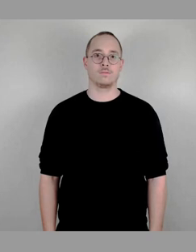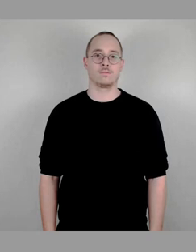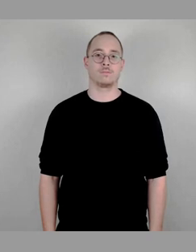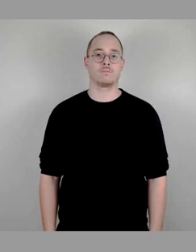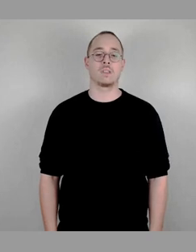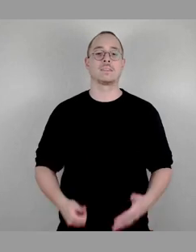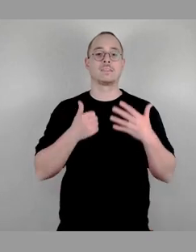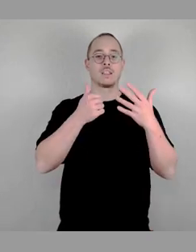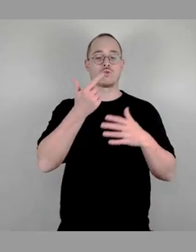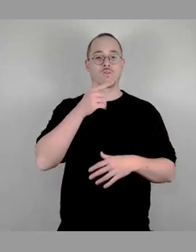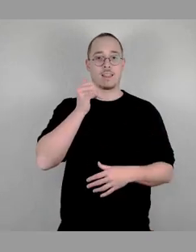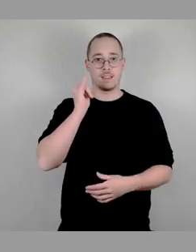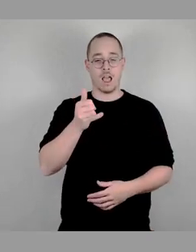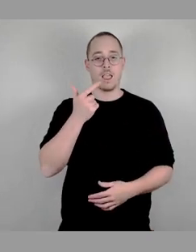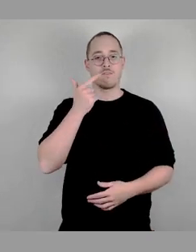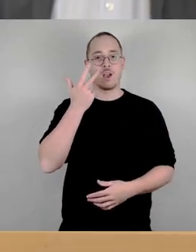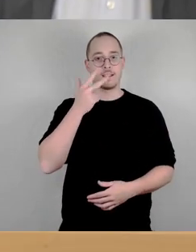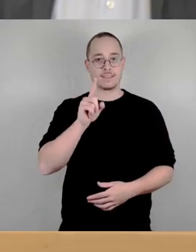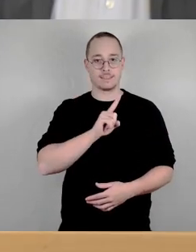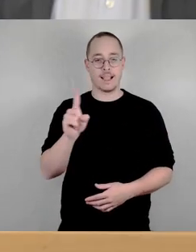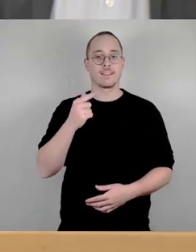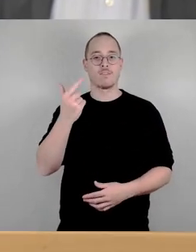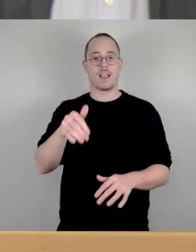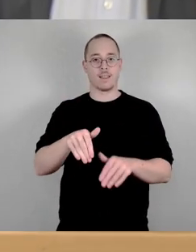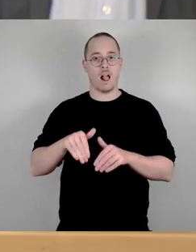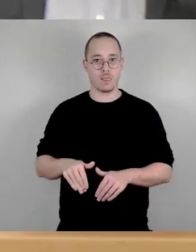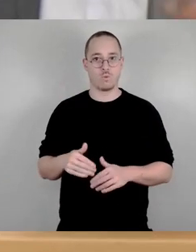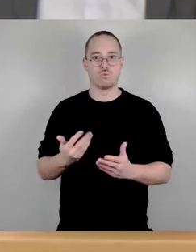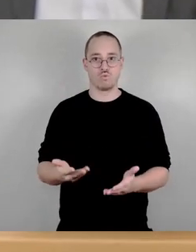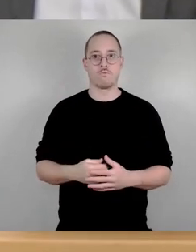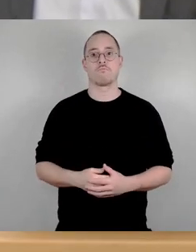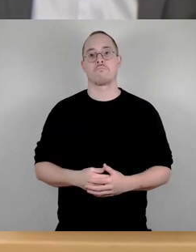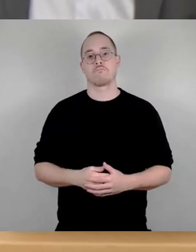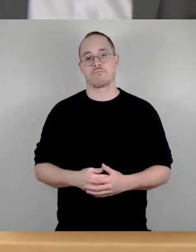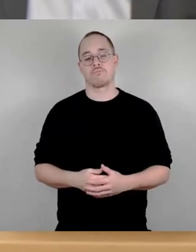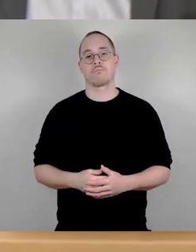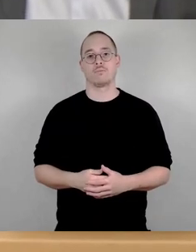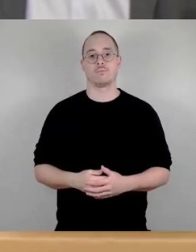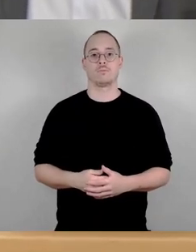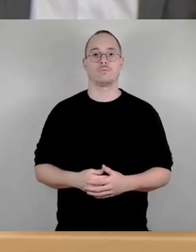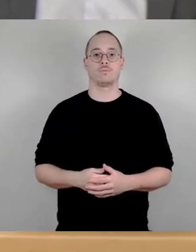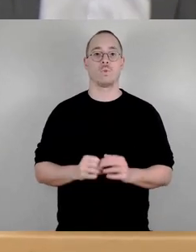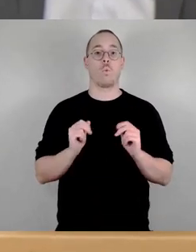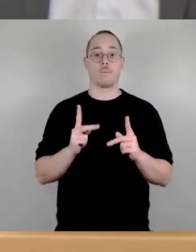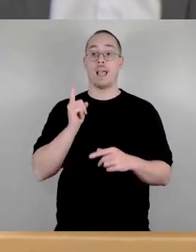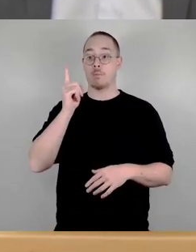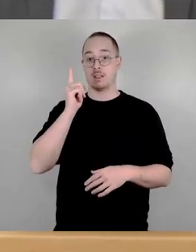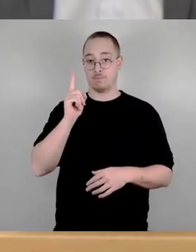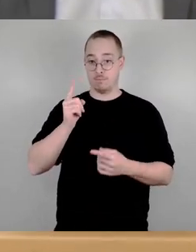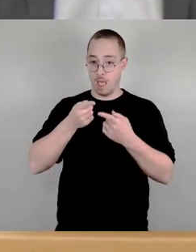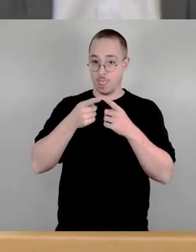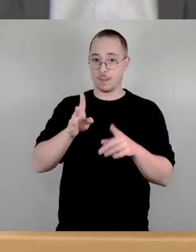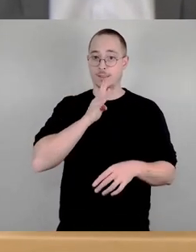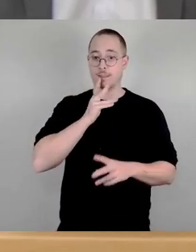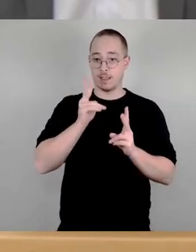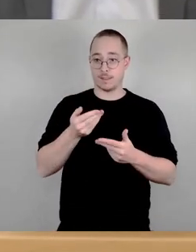26, ja, 32, nein, zwei Enthaltungen, das ist jetzt keine Mehrheit gefunden. Wo wir aber Rederecht gewährt haben, und das heute zu Beginn